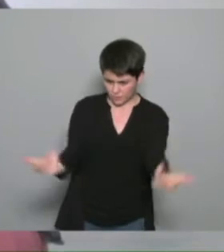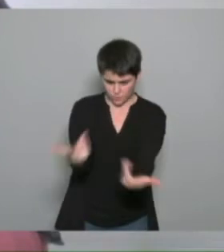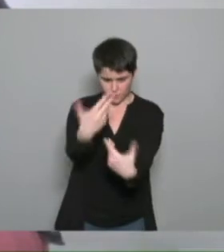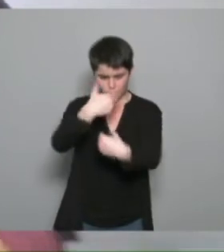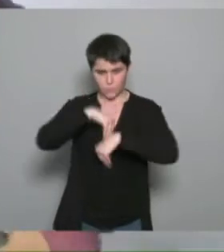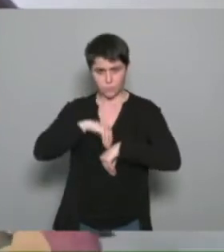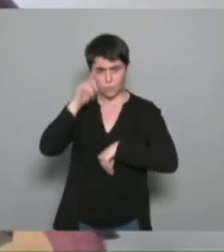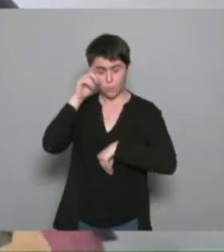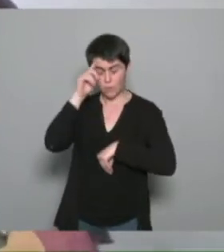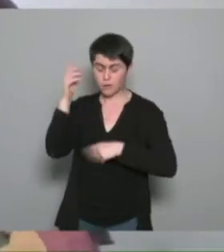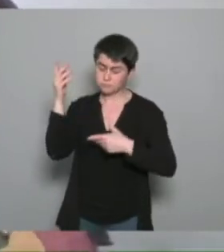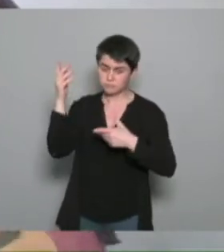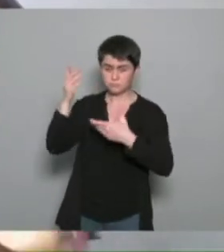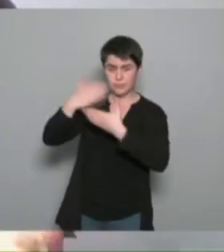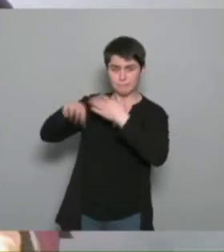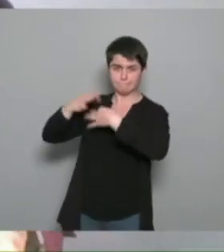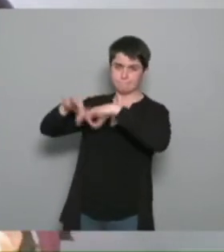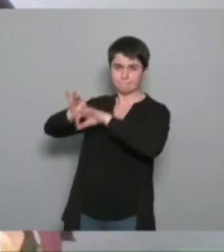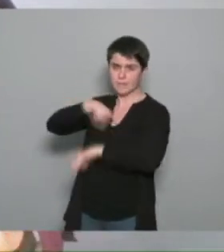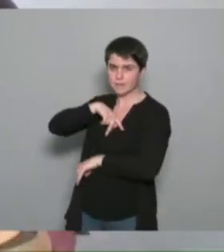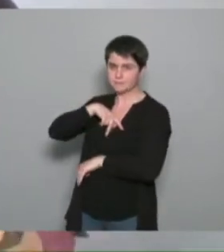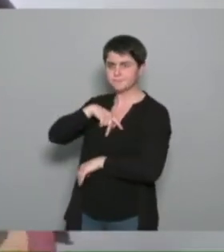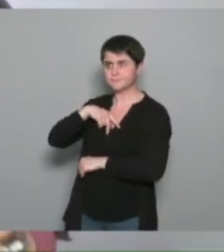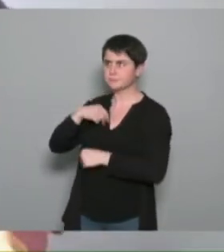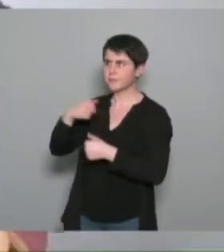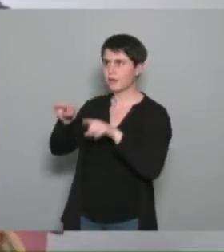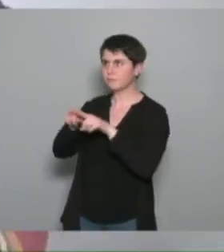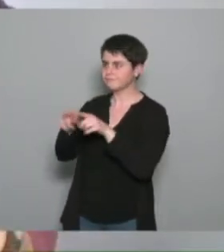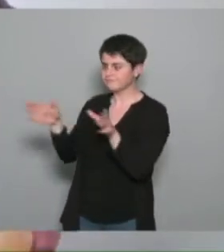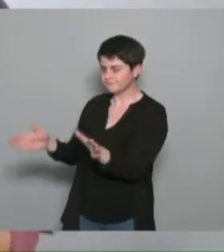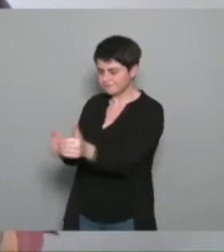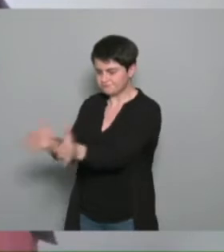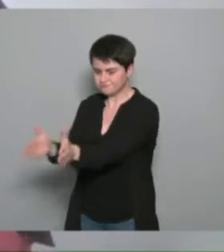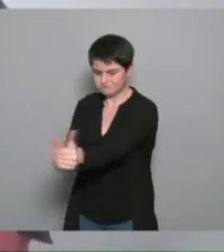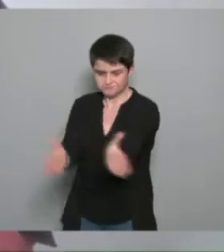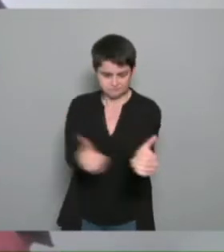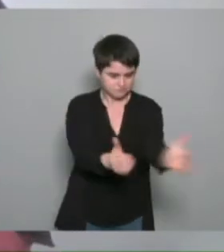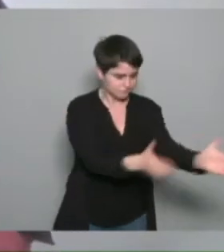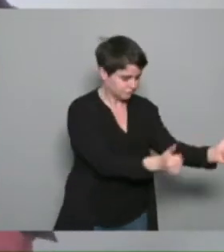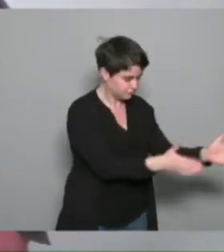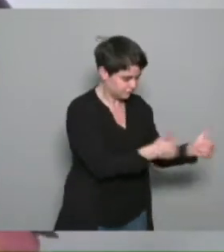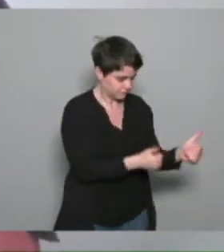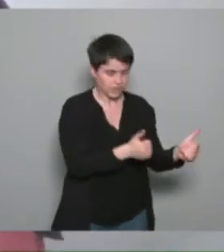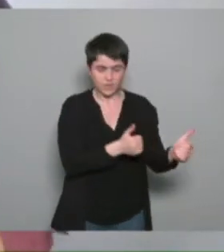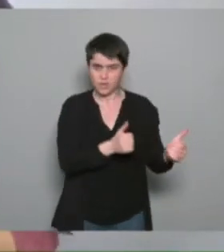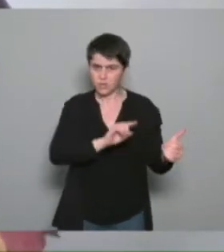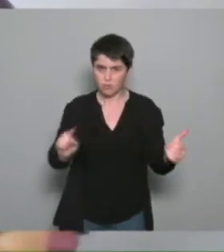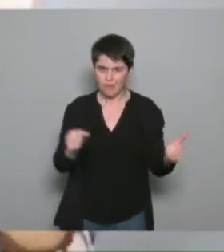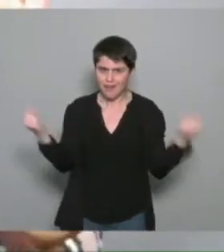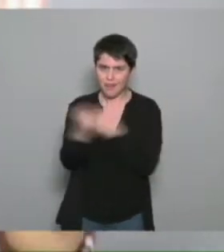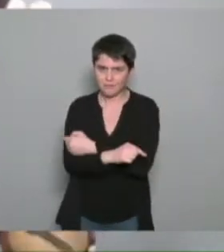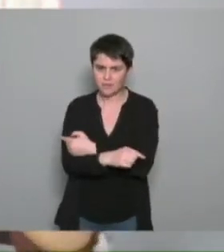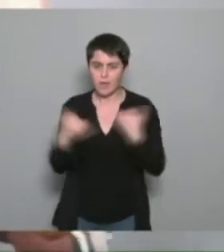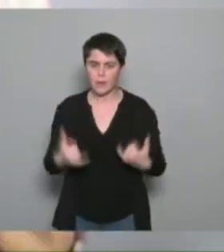c'est pas que tout est cloisonné c'est complètement le contraire en fait ici je trouve qu'au niveau culturel tout est